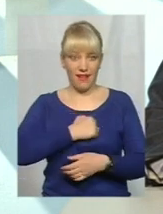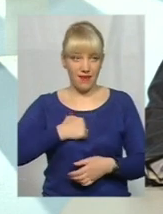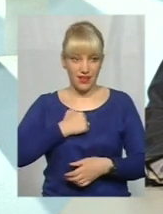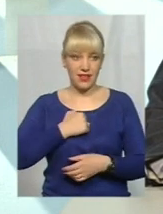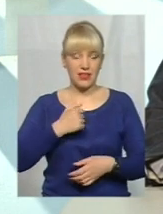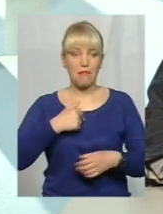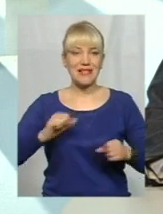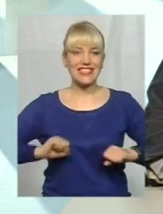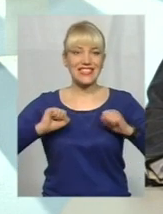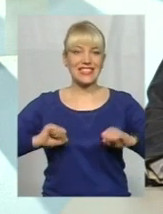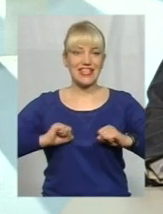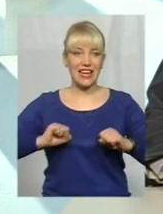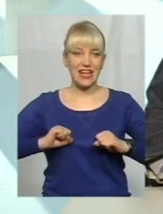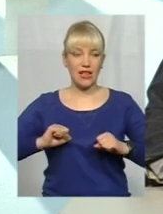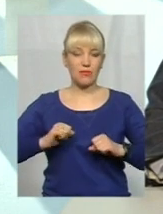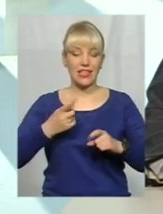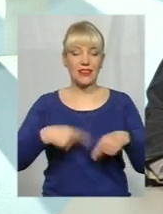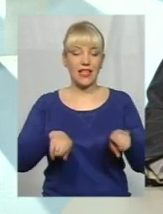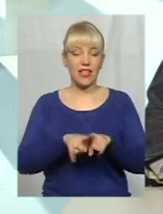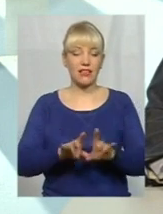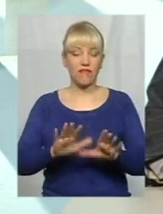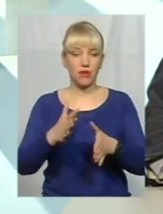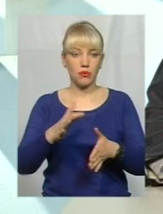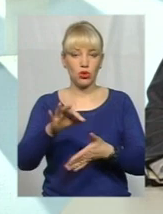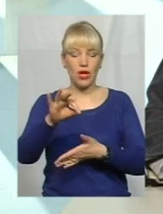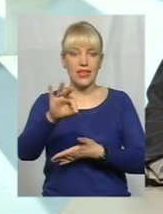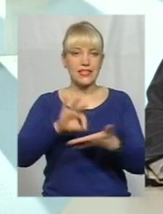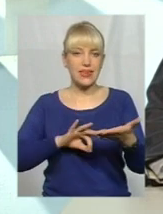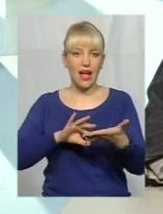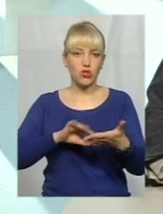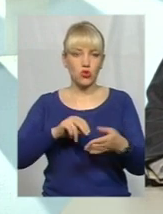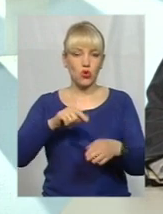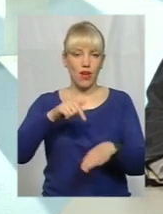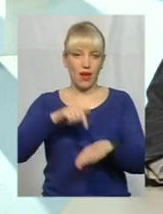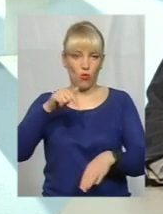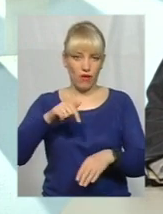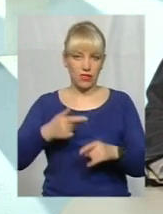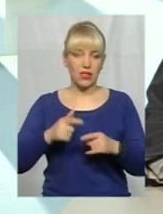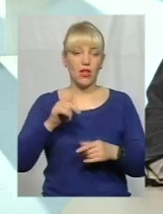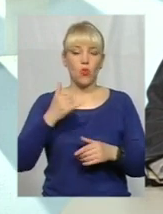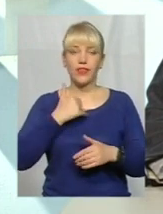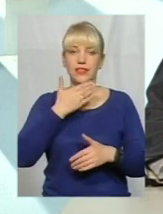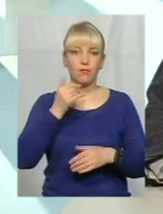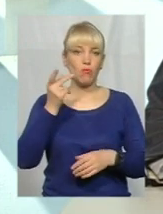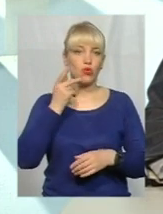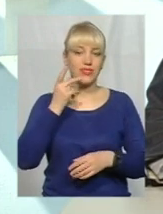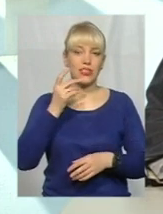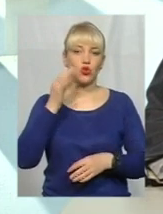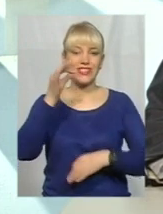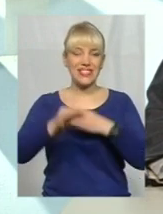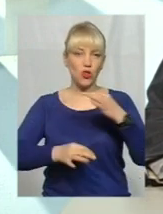ми стараємось на ці випадки реагувати зразу. В нас немає постійної цілодобової служби,